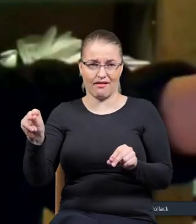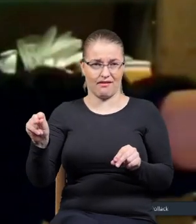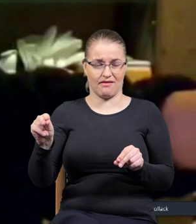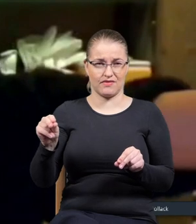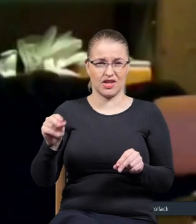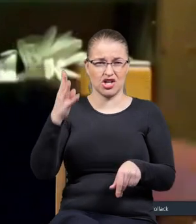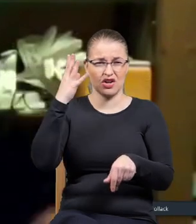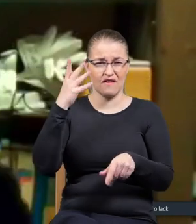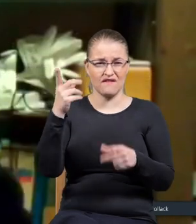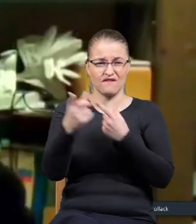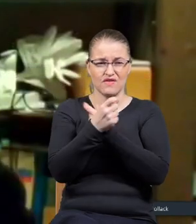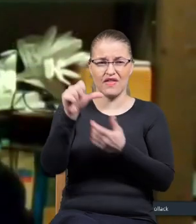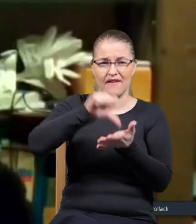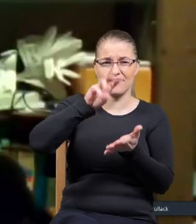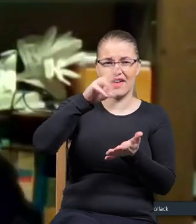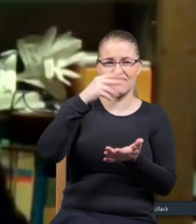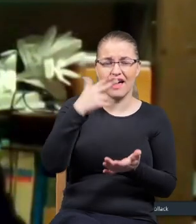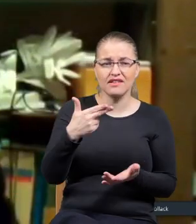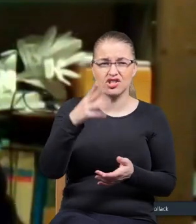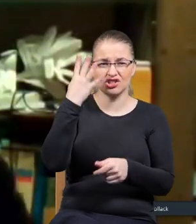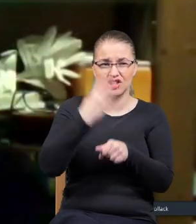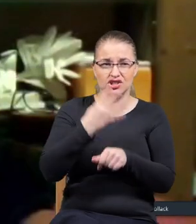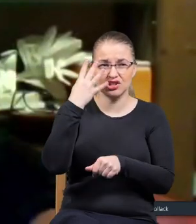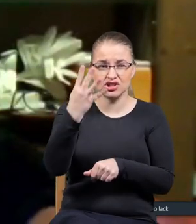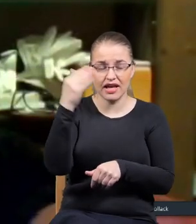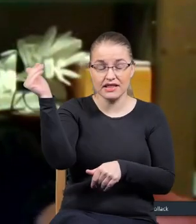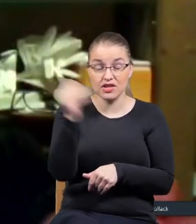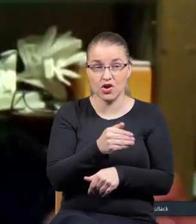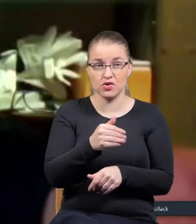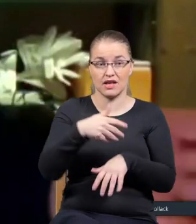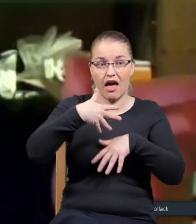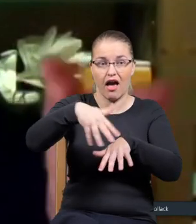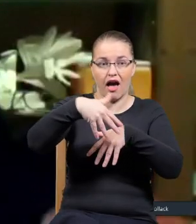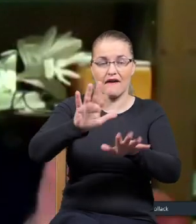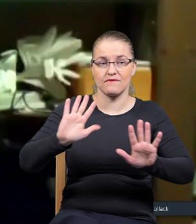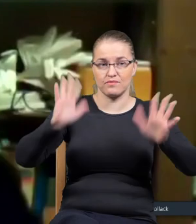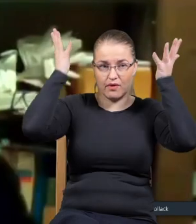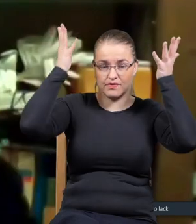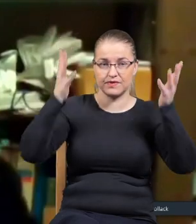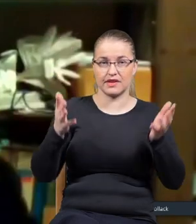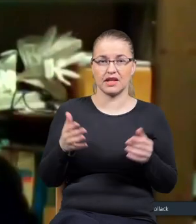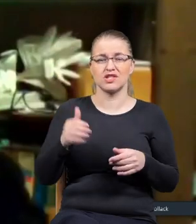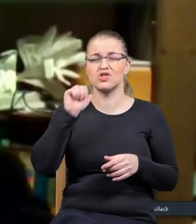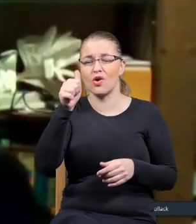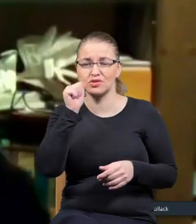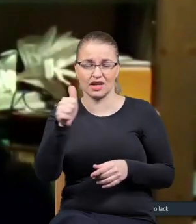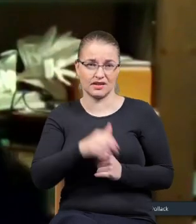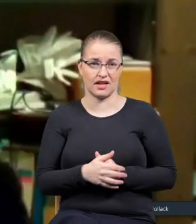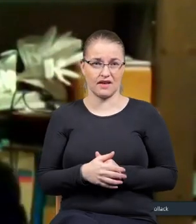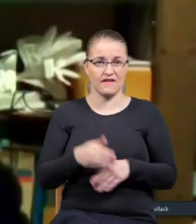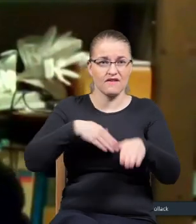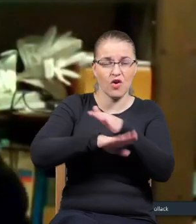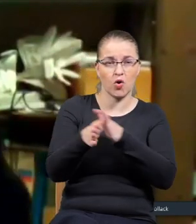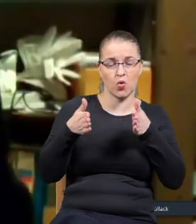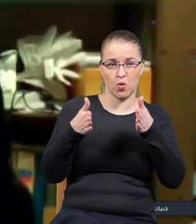44 tysięcy demonstrowało. Prawda? I codziennie prawie tysiące ludzi chodzą